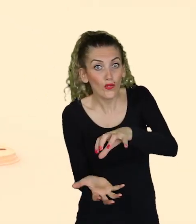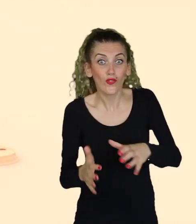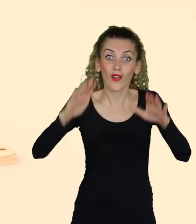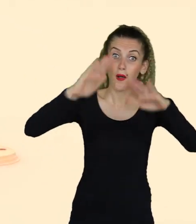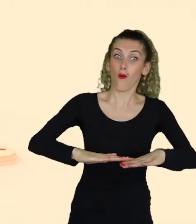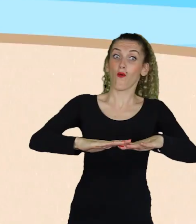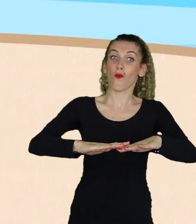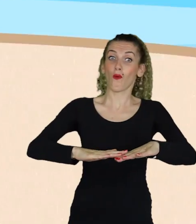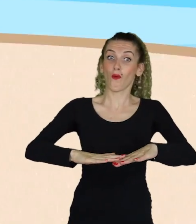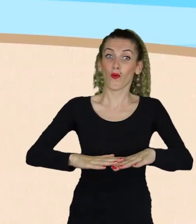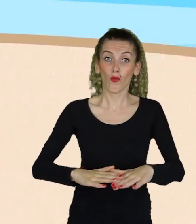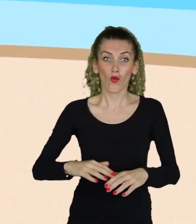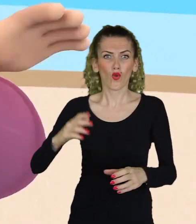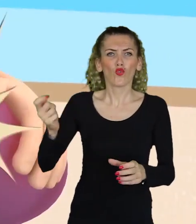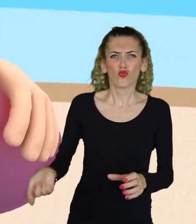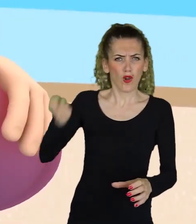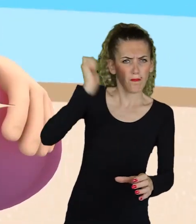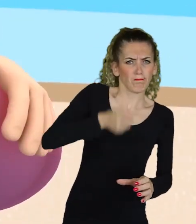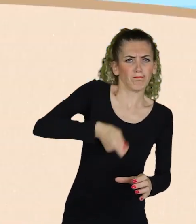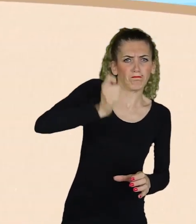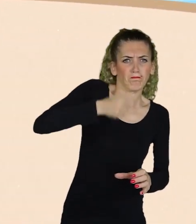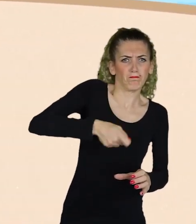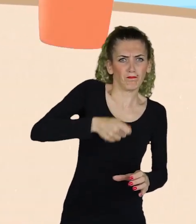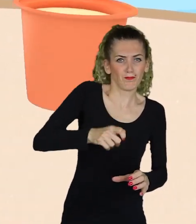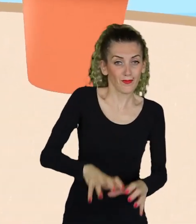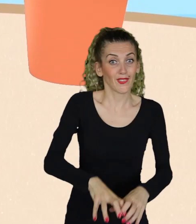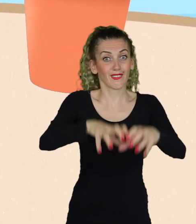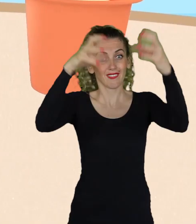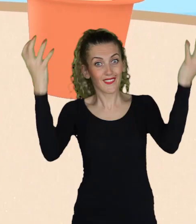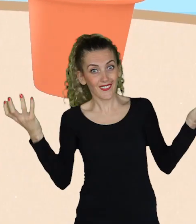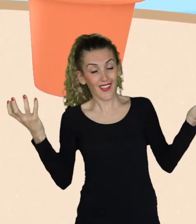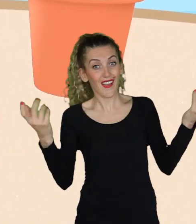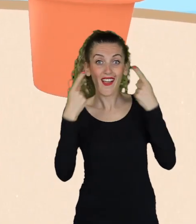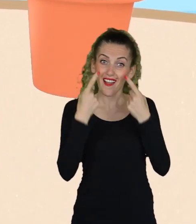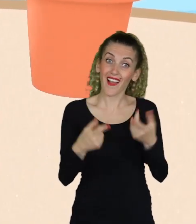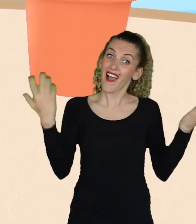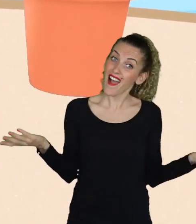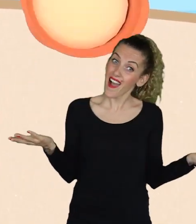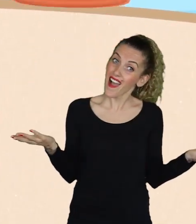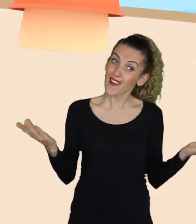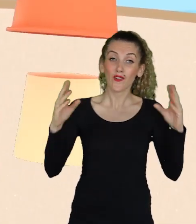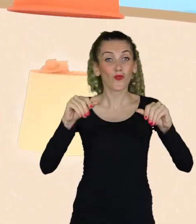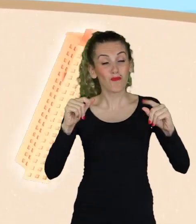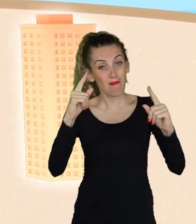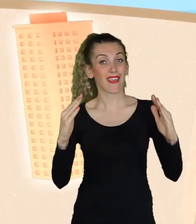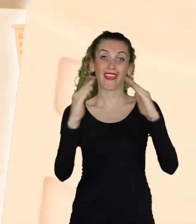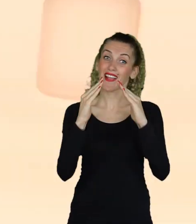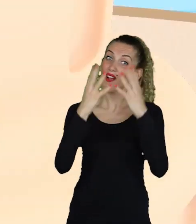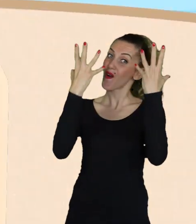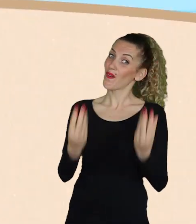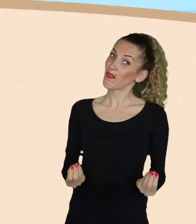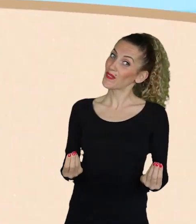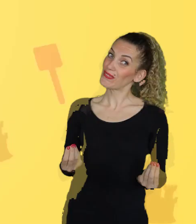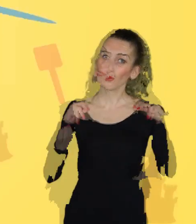Öndür kovayı, ıh diye Vur kürekle, düm tek tek Çıktı ortaya işte Kumdan bir kale